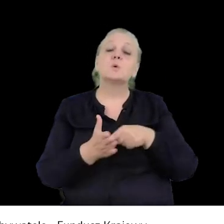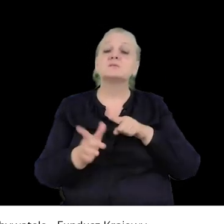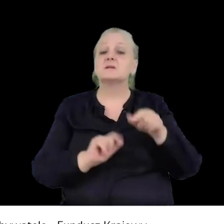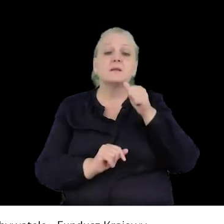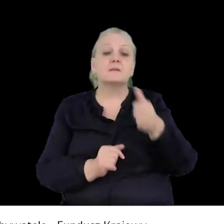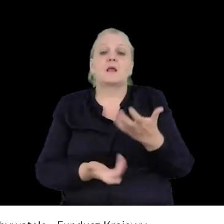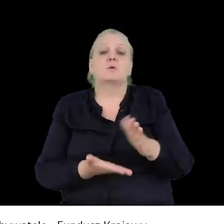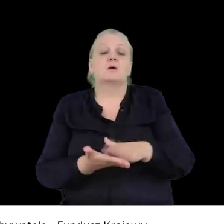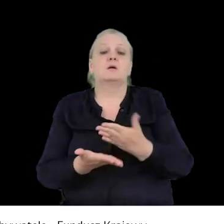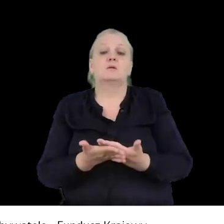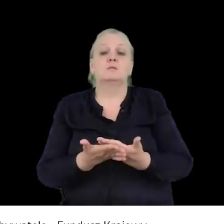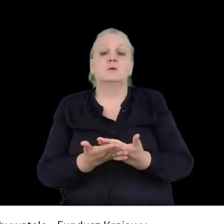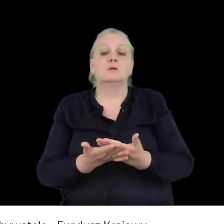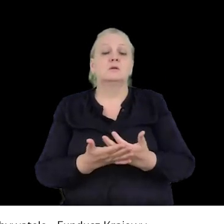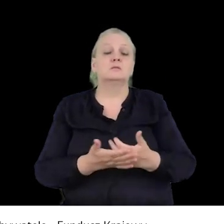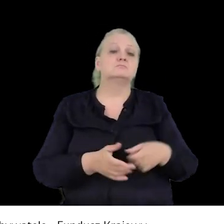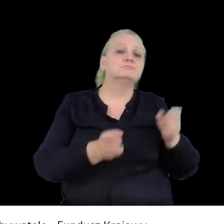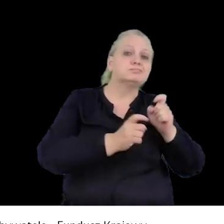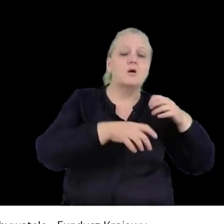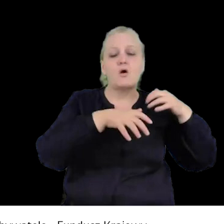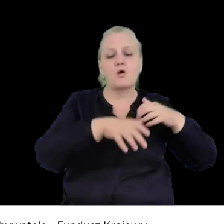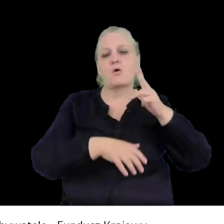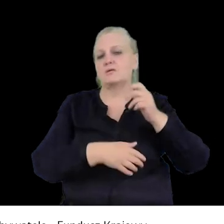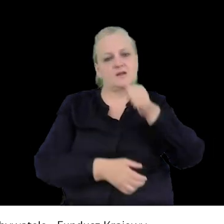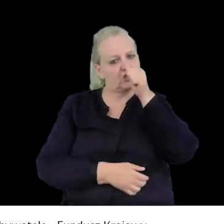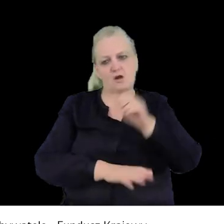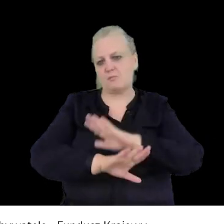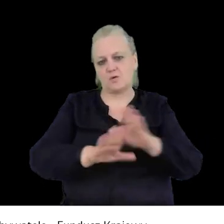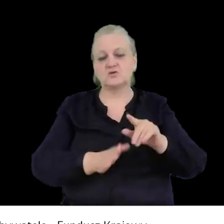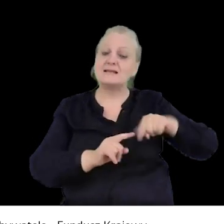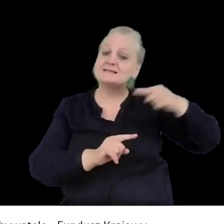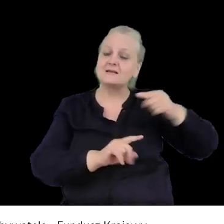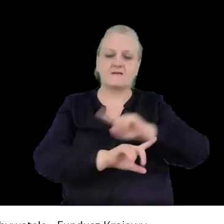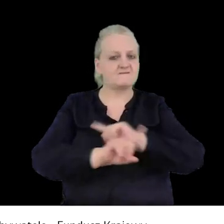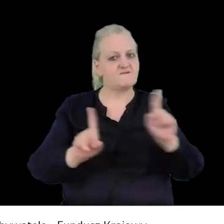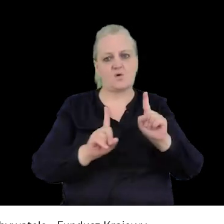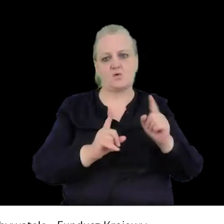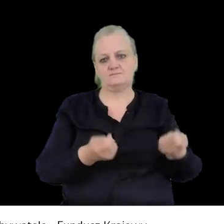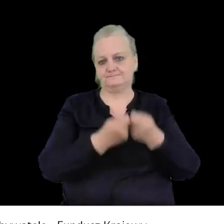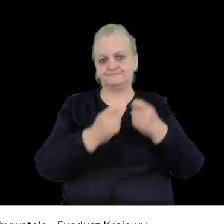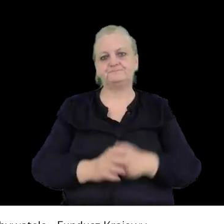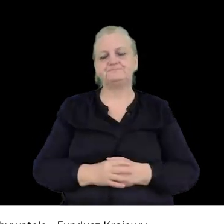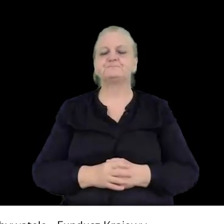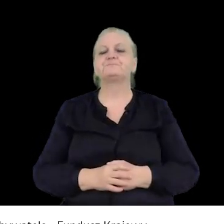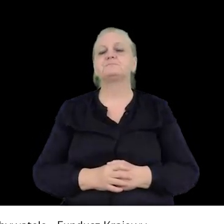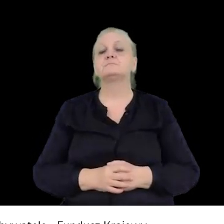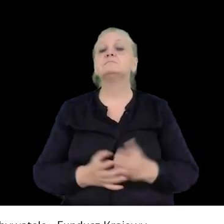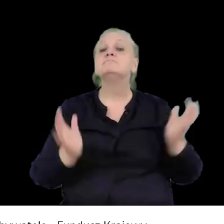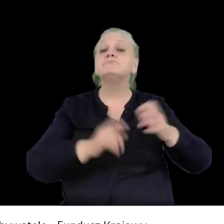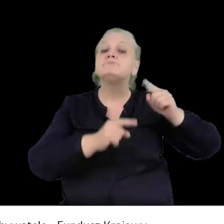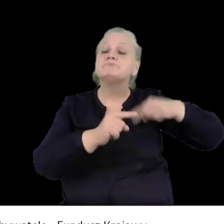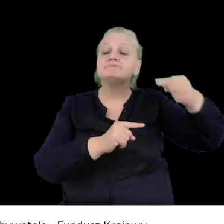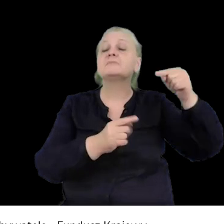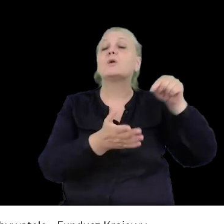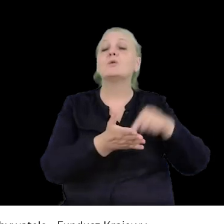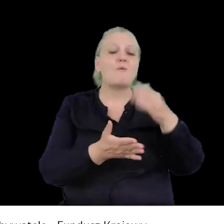nie może się być na przykład kontra do zgromadzenia cyklicznego, bo jest zakaz. I zgromadzenie cykliczne